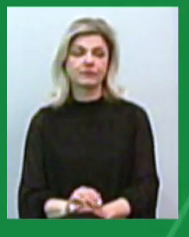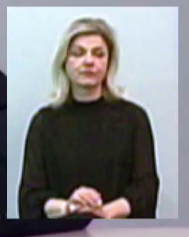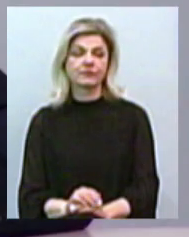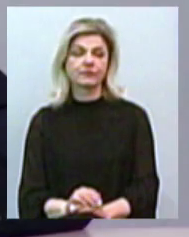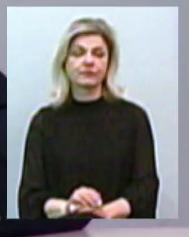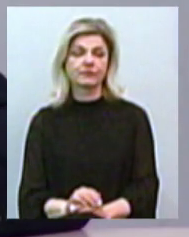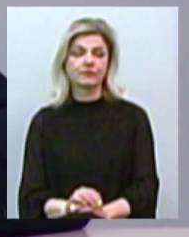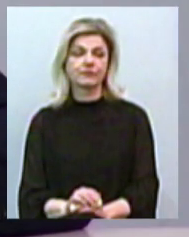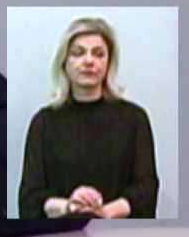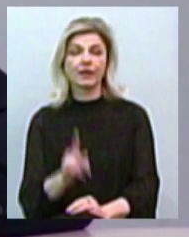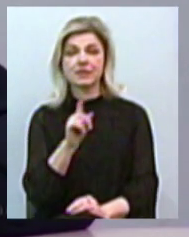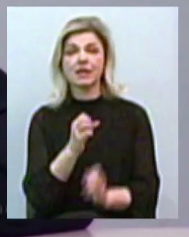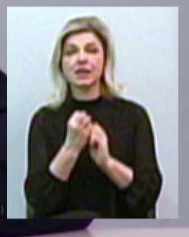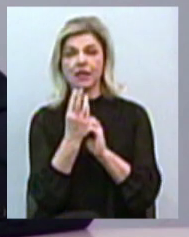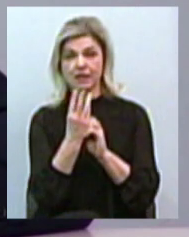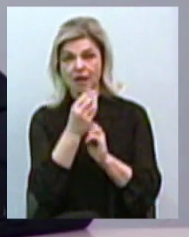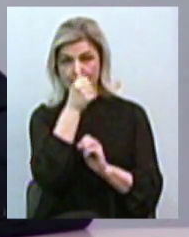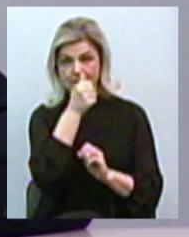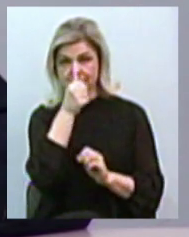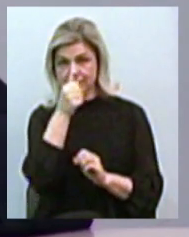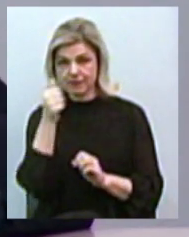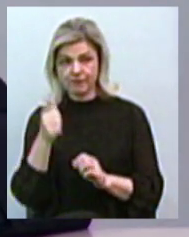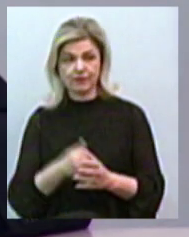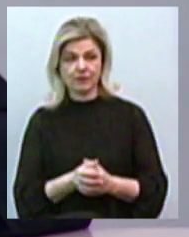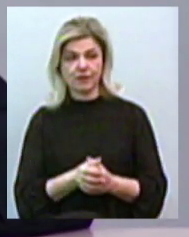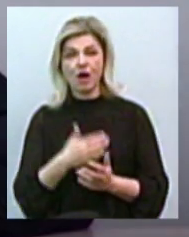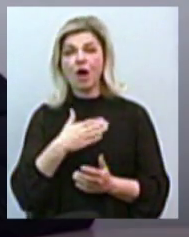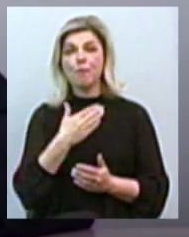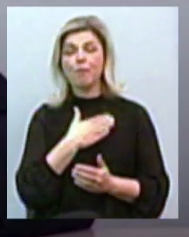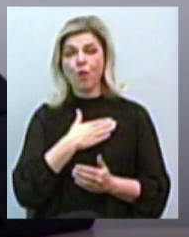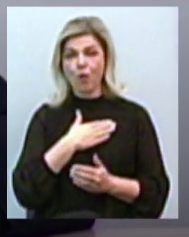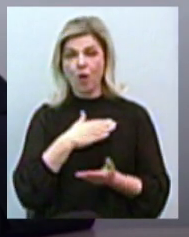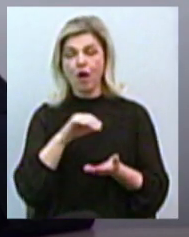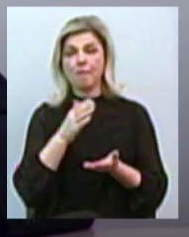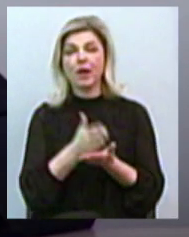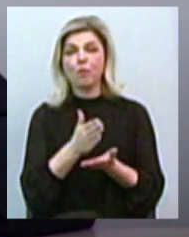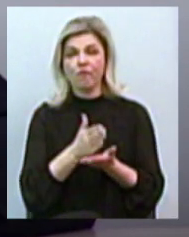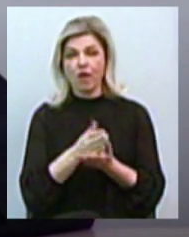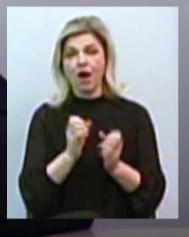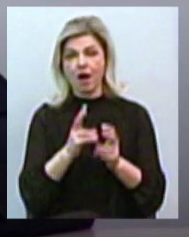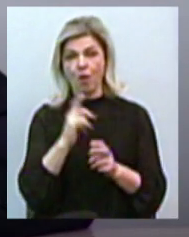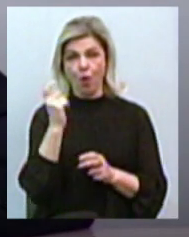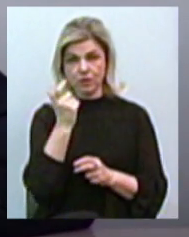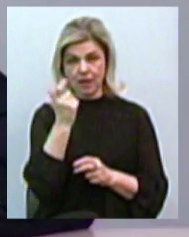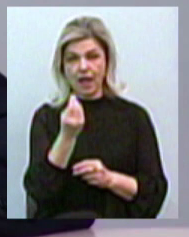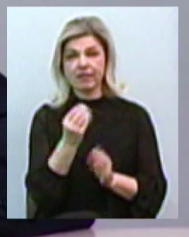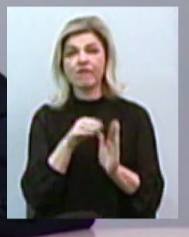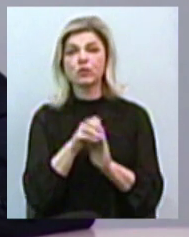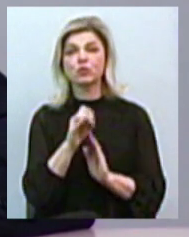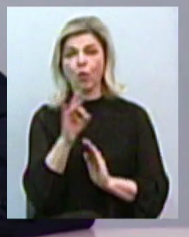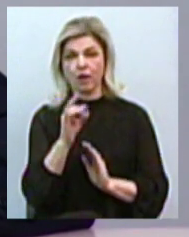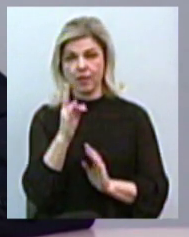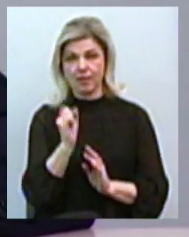За 13 місяців мого перебування у якості власника, інвестора на заводі